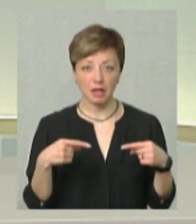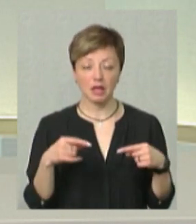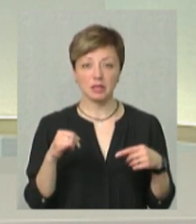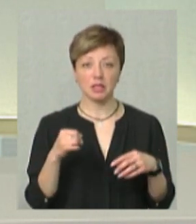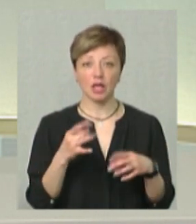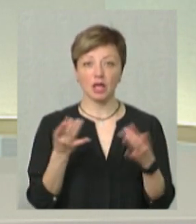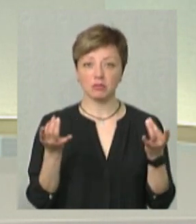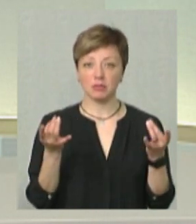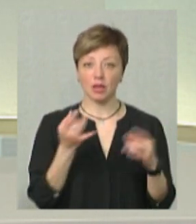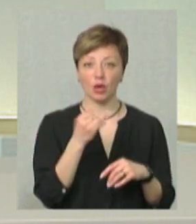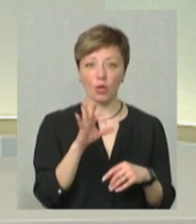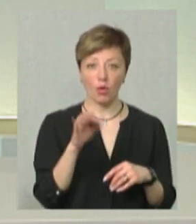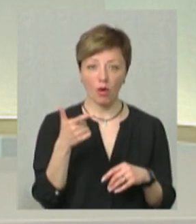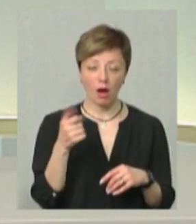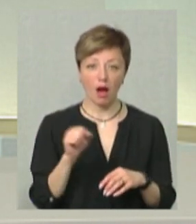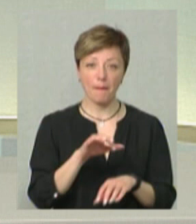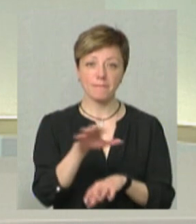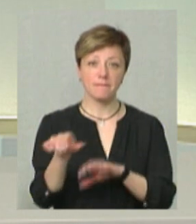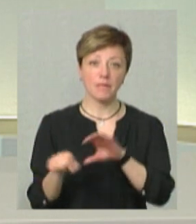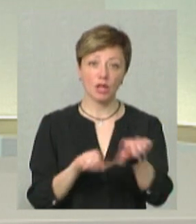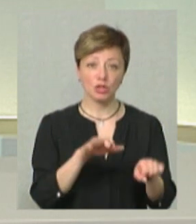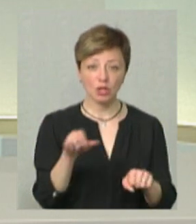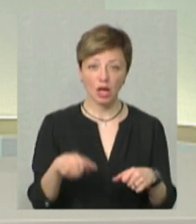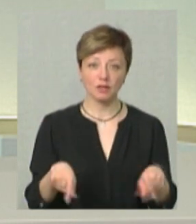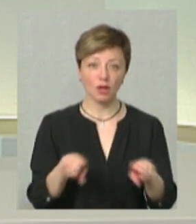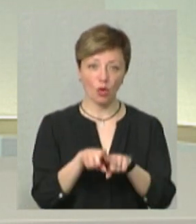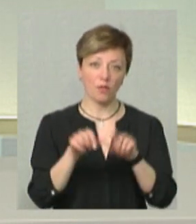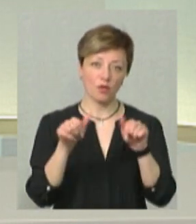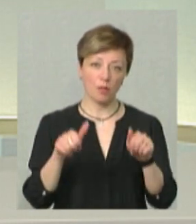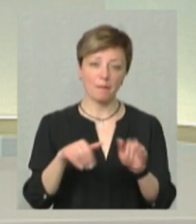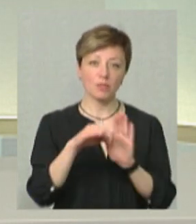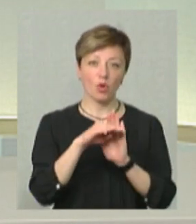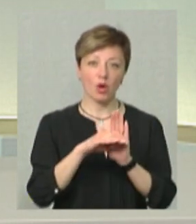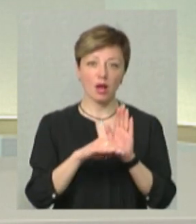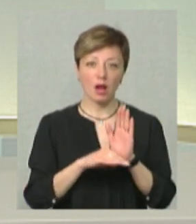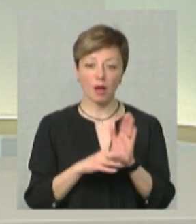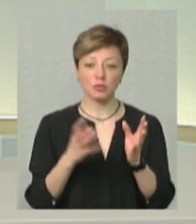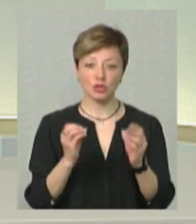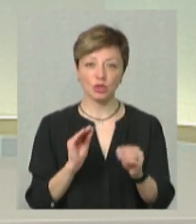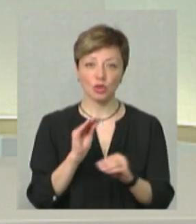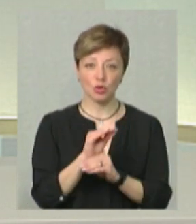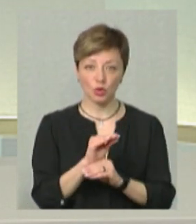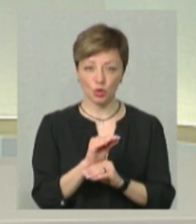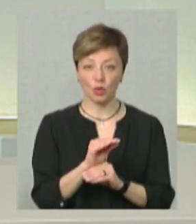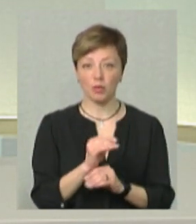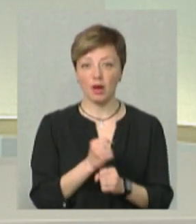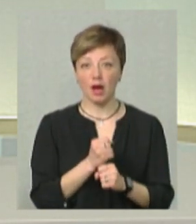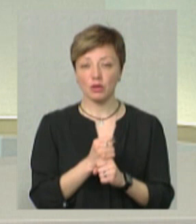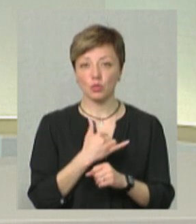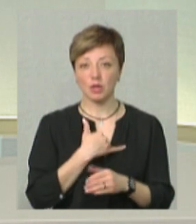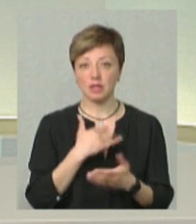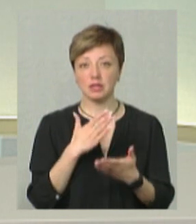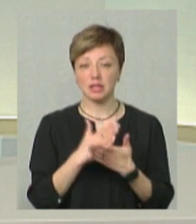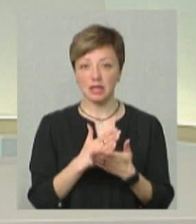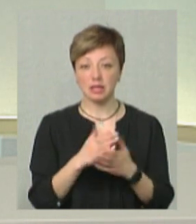йога, і масажі. Тобто, в такому форматі програма ще доробляється. Тобто, у нас є